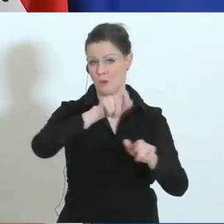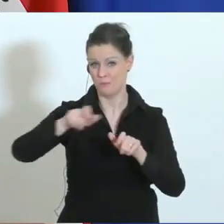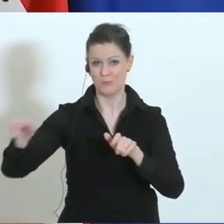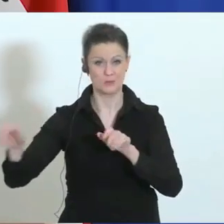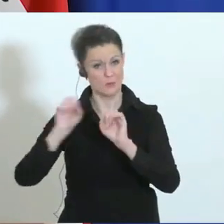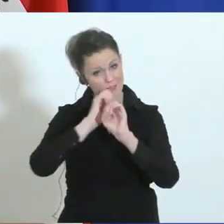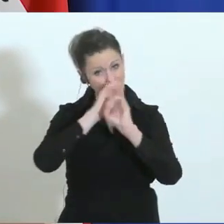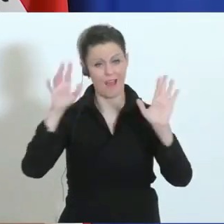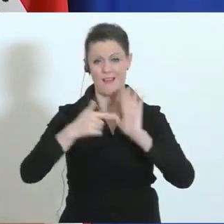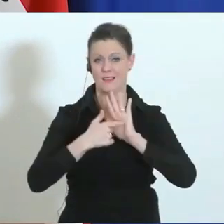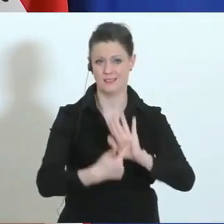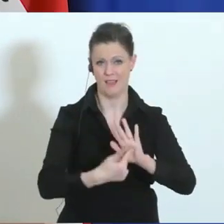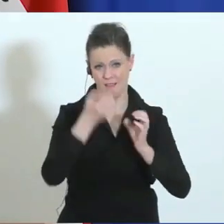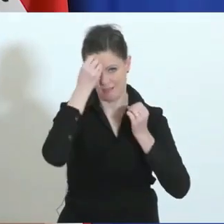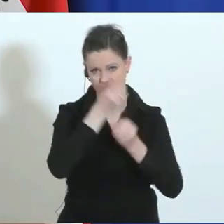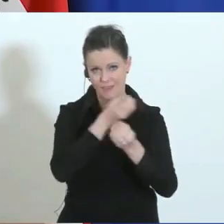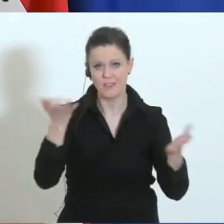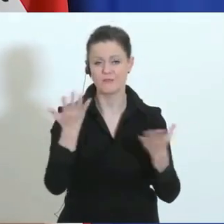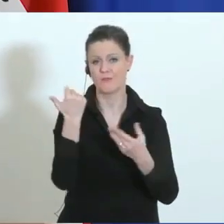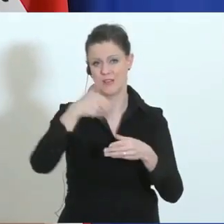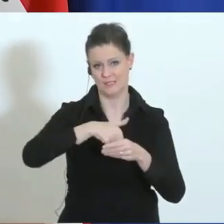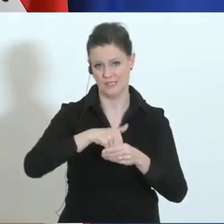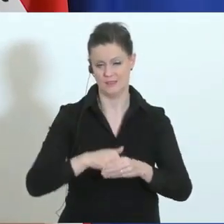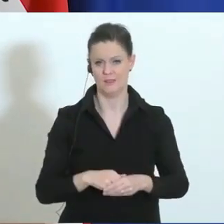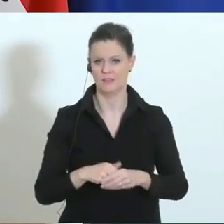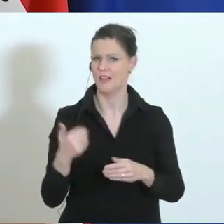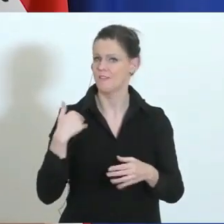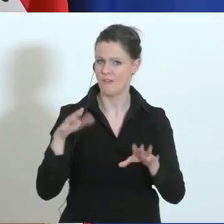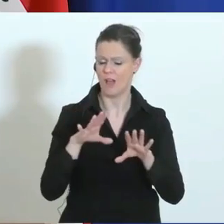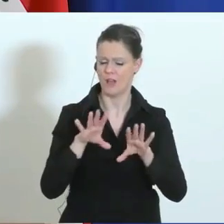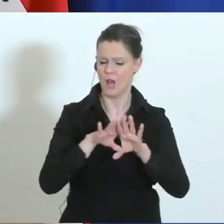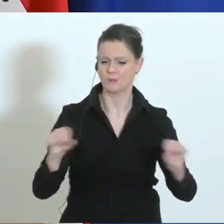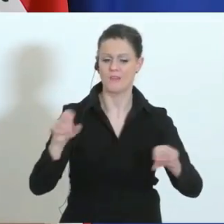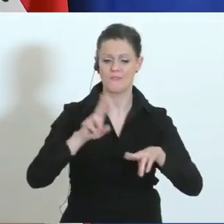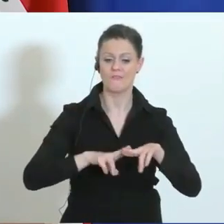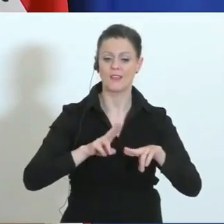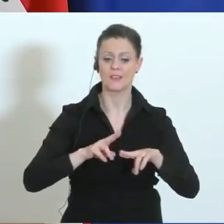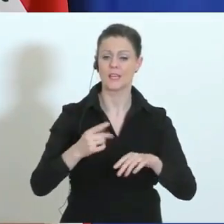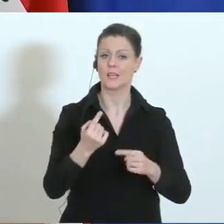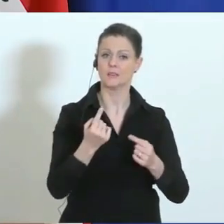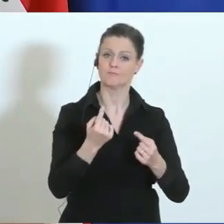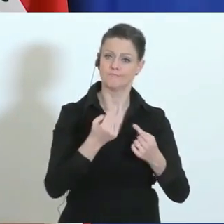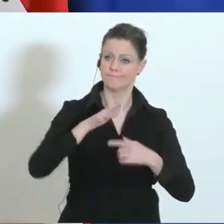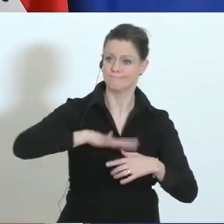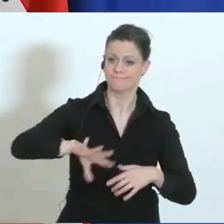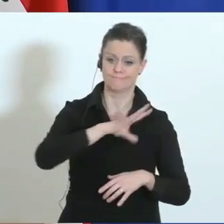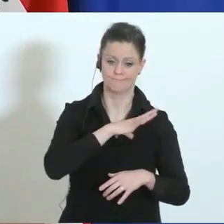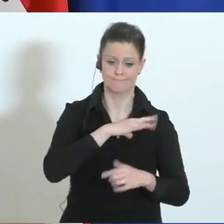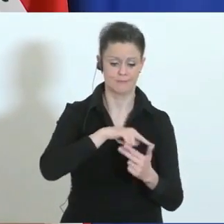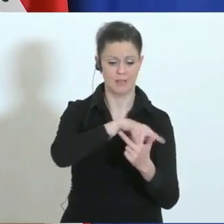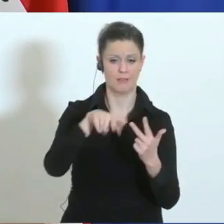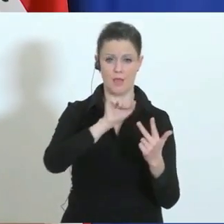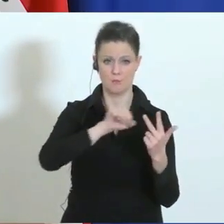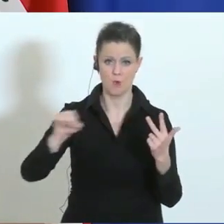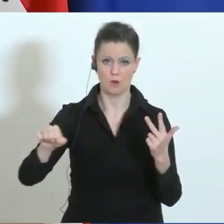Land durchfahren. So war es ja auch immer vereinbart, wenn man auch aus einer gefährdeten Region kommt, gibt es drei Möglichkeiten sozusagen